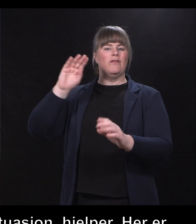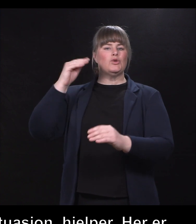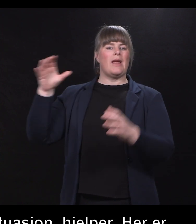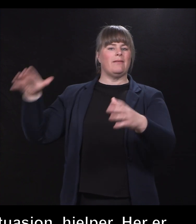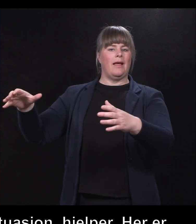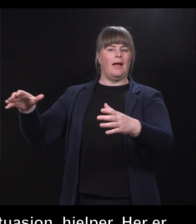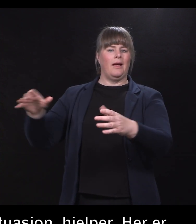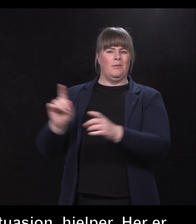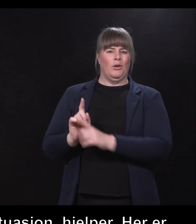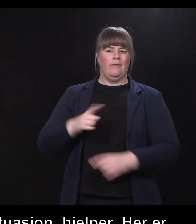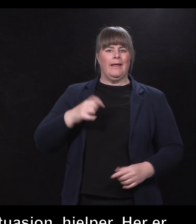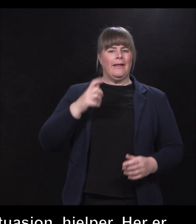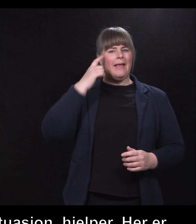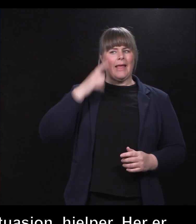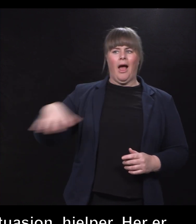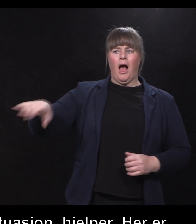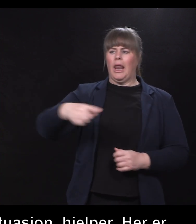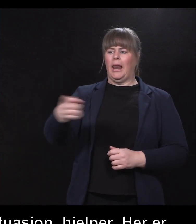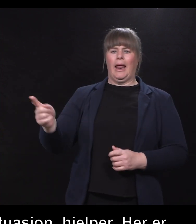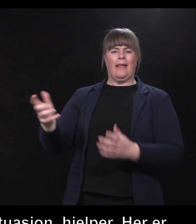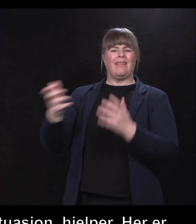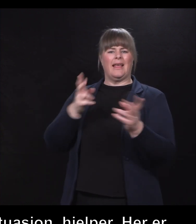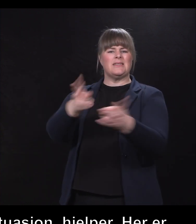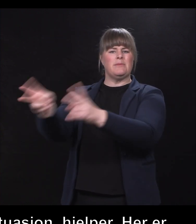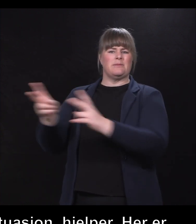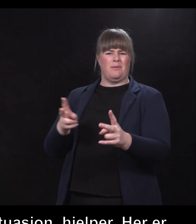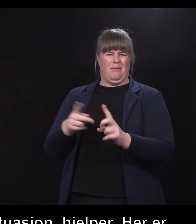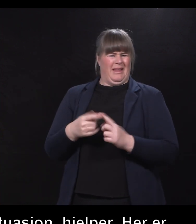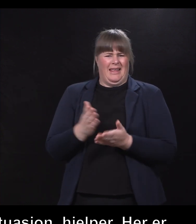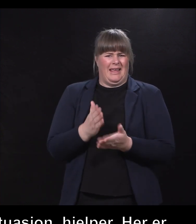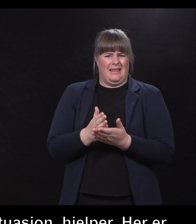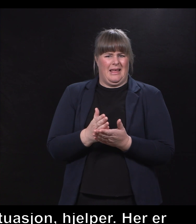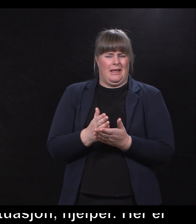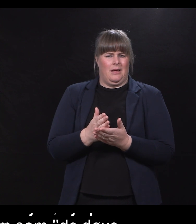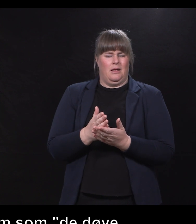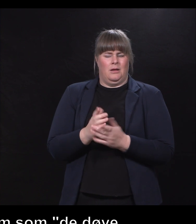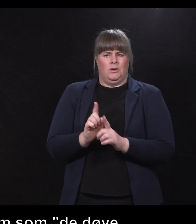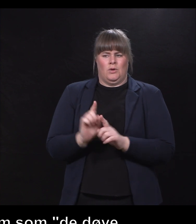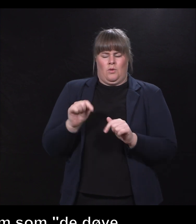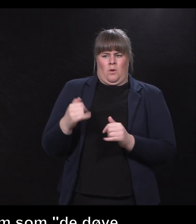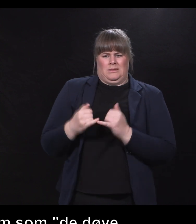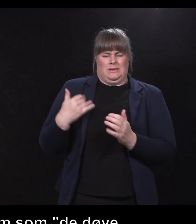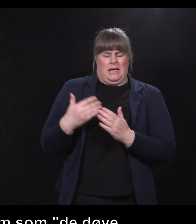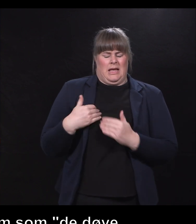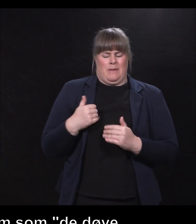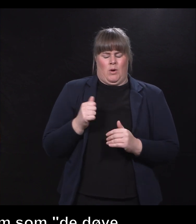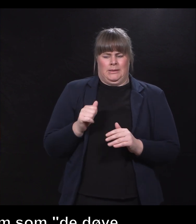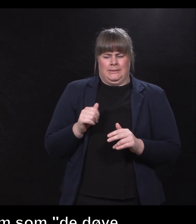Så nå i det siste så har vi tatt et par skritt tilbake og se om det er jo individuelle behov de her studentene har også, som alle andre.